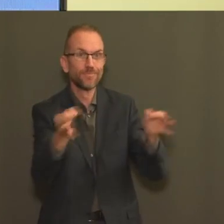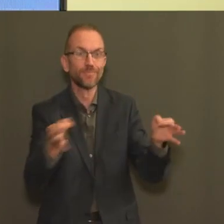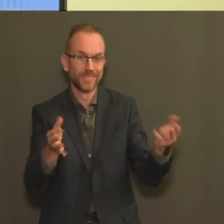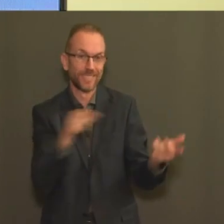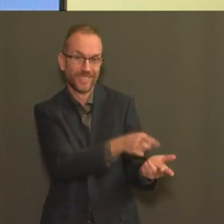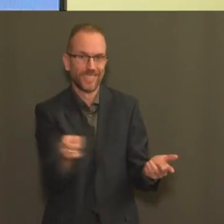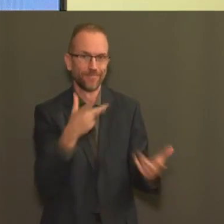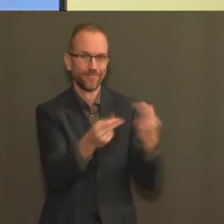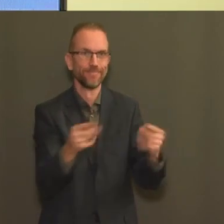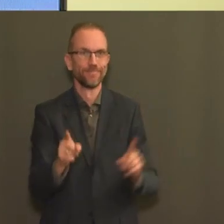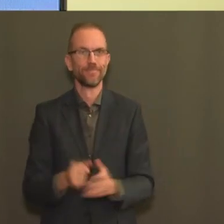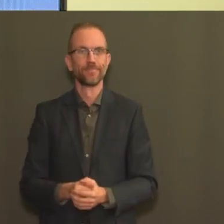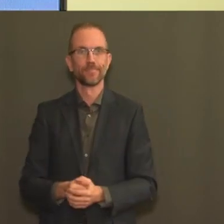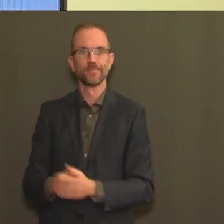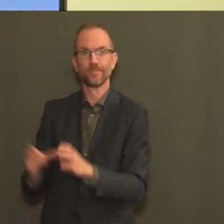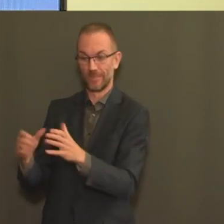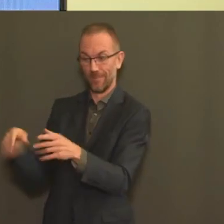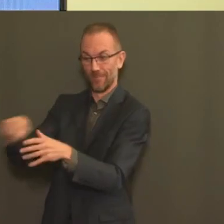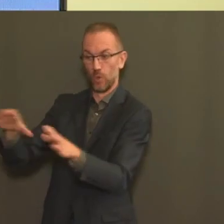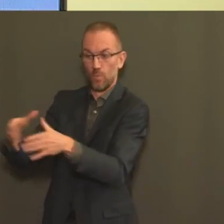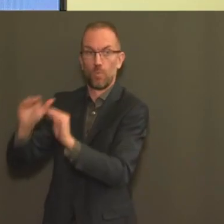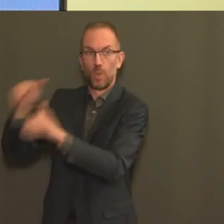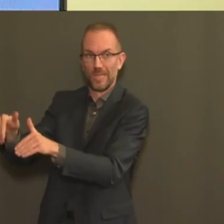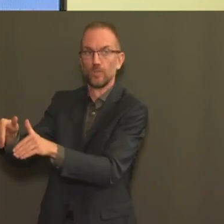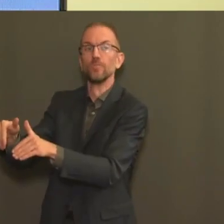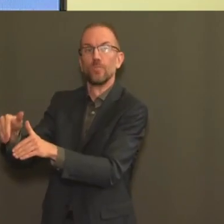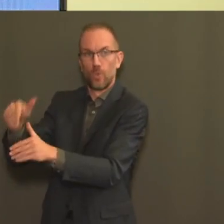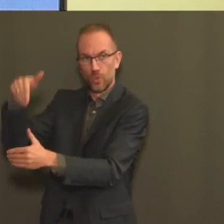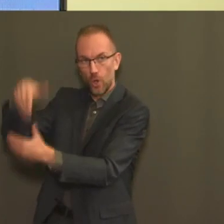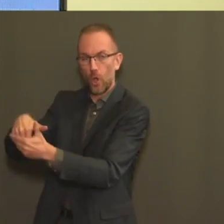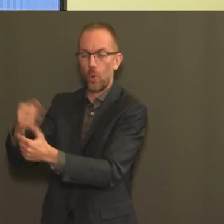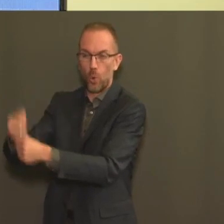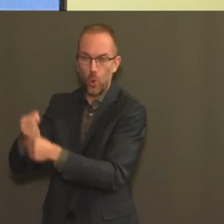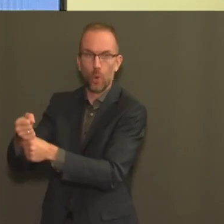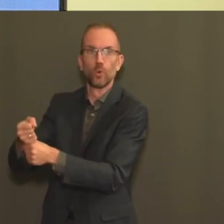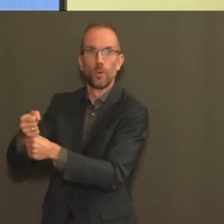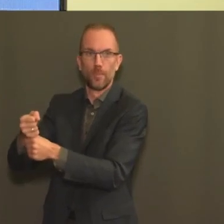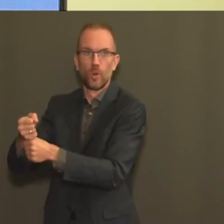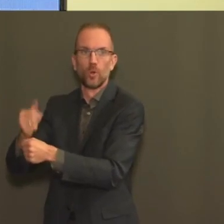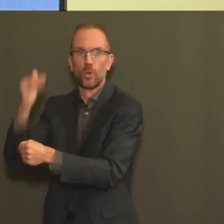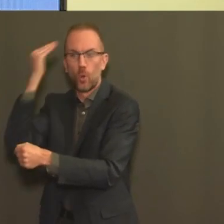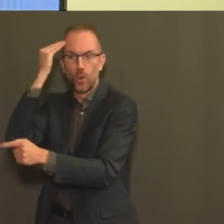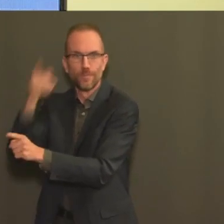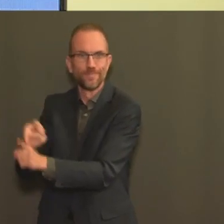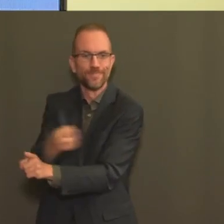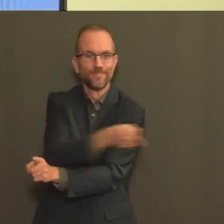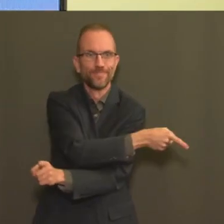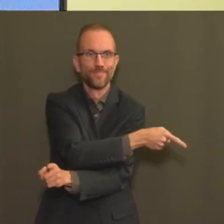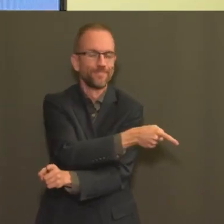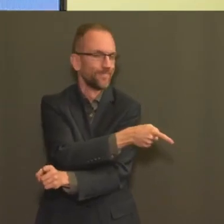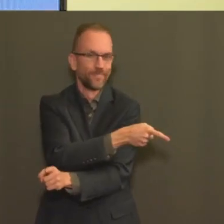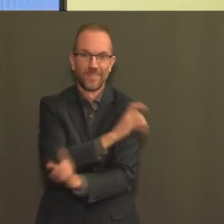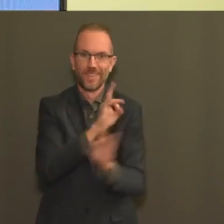aura une protection de cohorte au niveau des maisons de repos et de soins, mais pas dans la population générale.